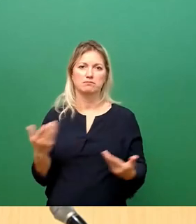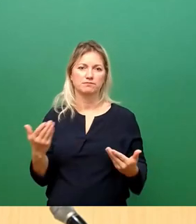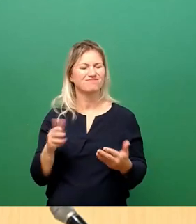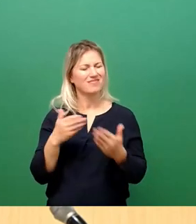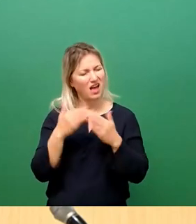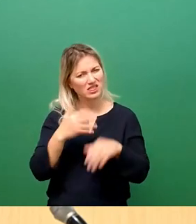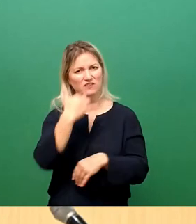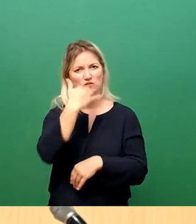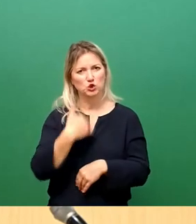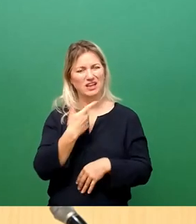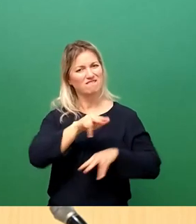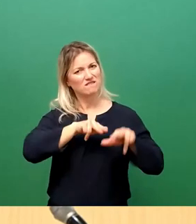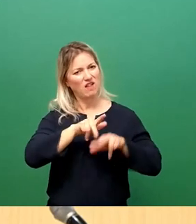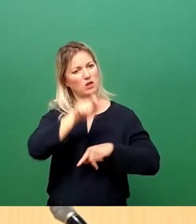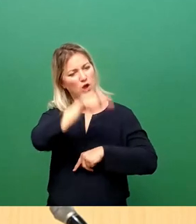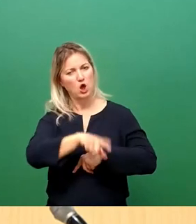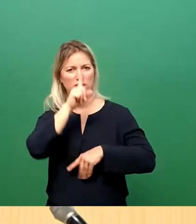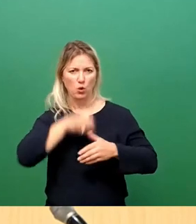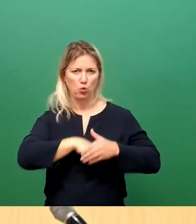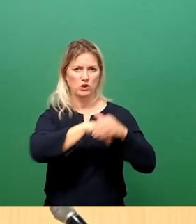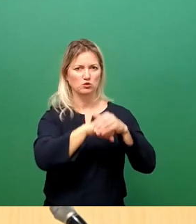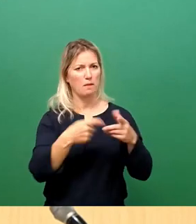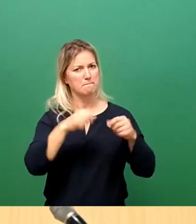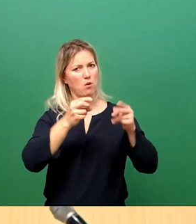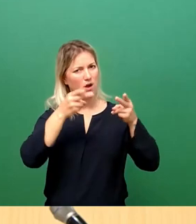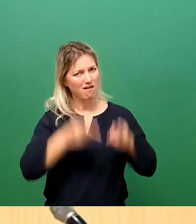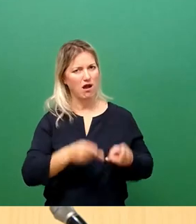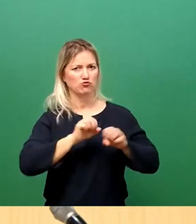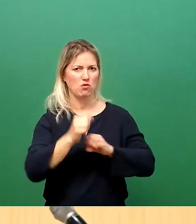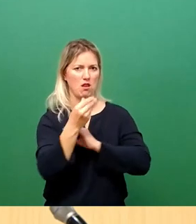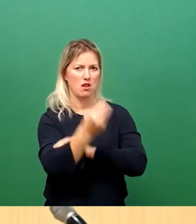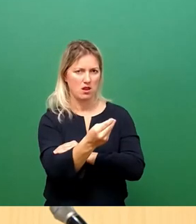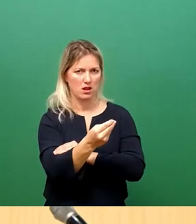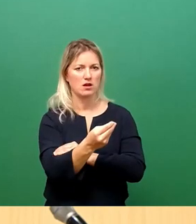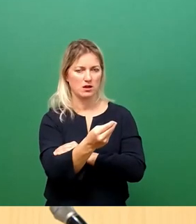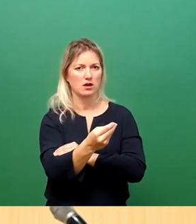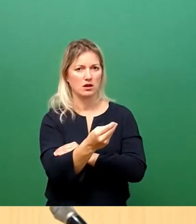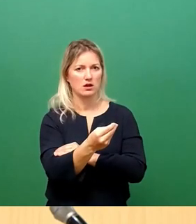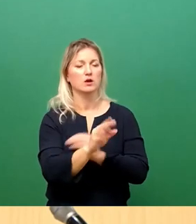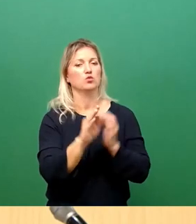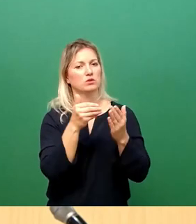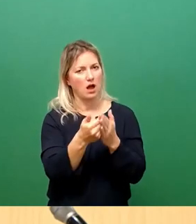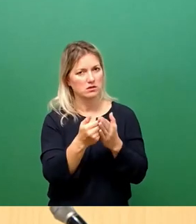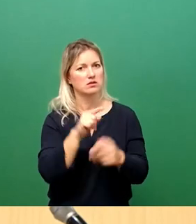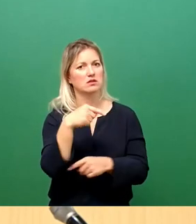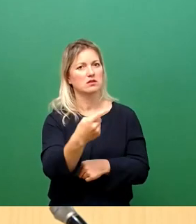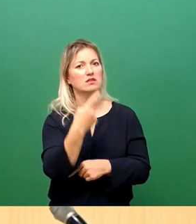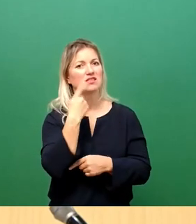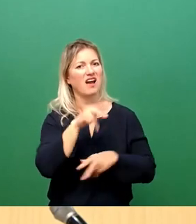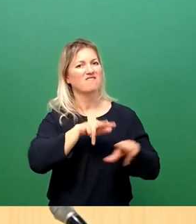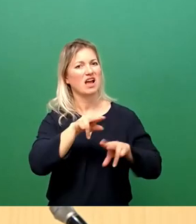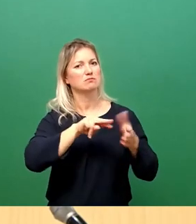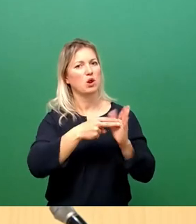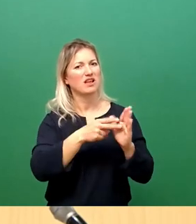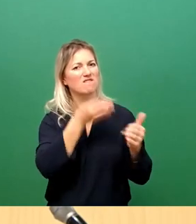bestmöglich dabei unterstützen, Baurecht schnell zu schaffen und dass wir tatsächlich uns dann auch den weiteren verkehrspolitischen Fragen auch